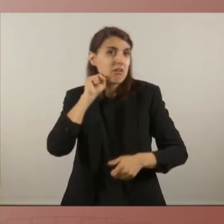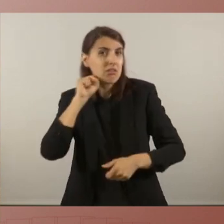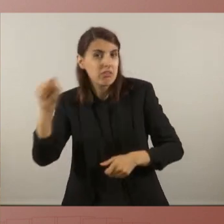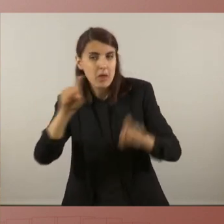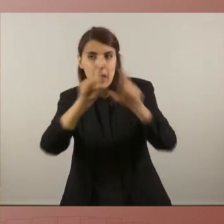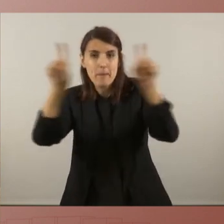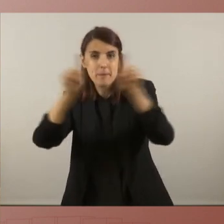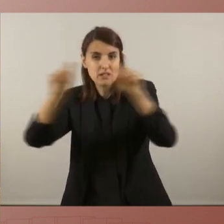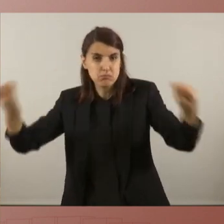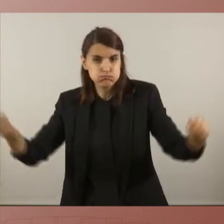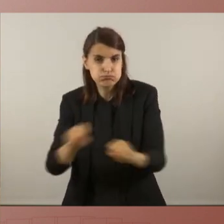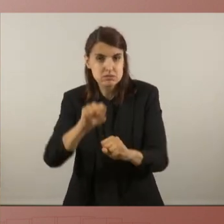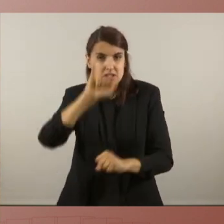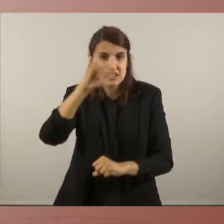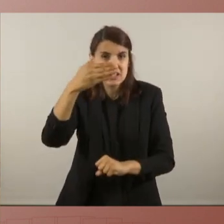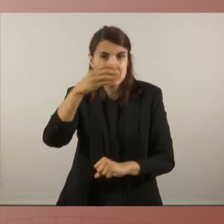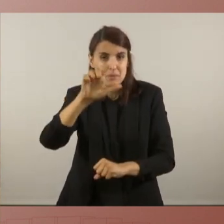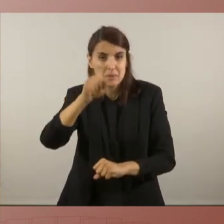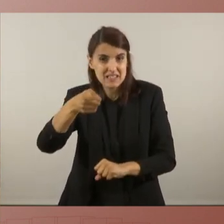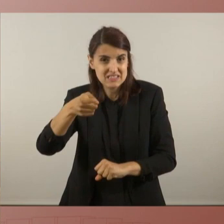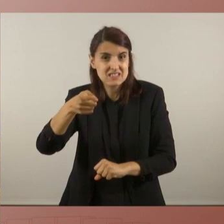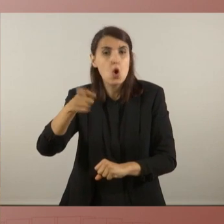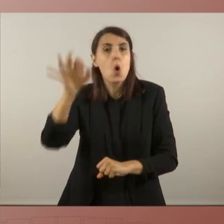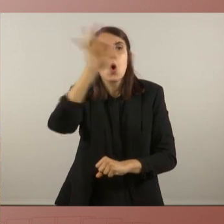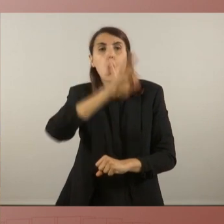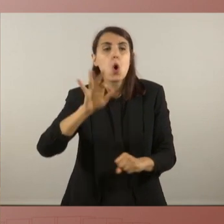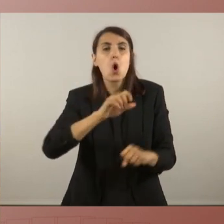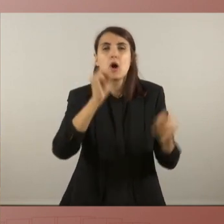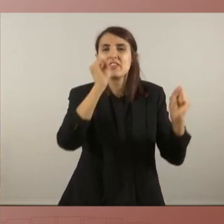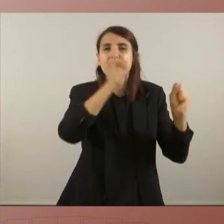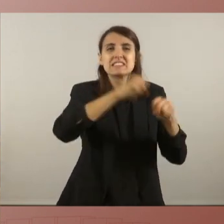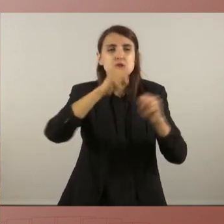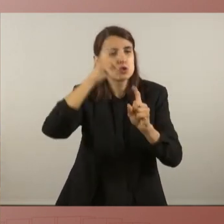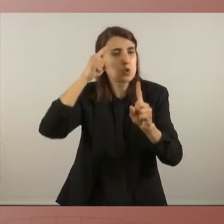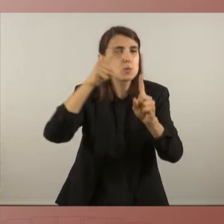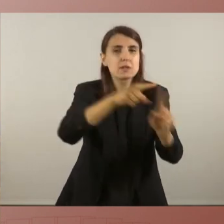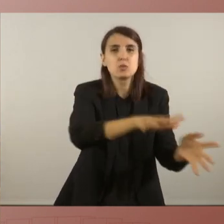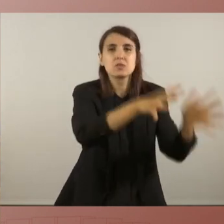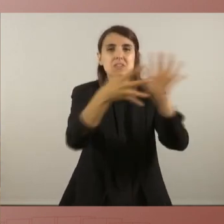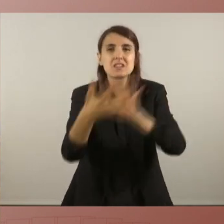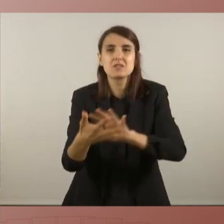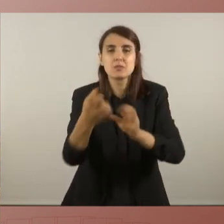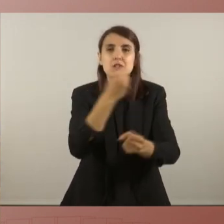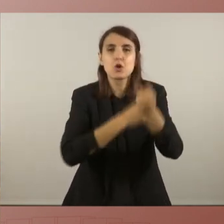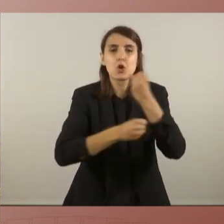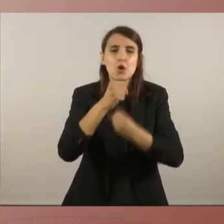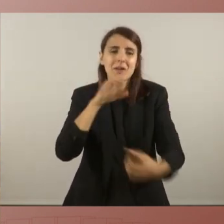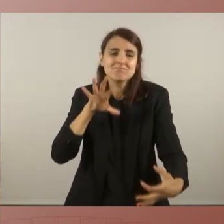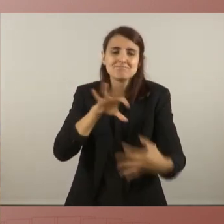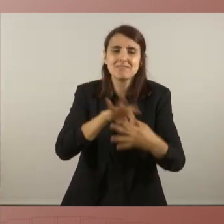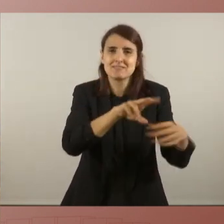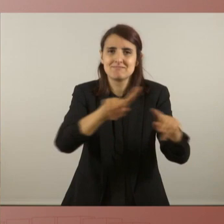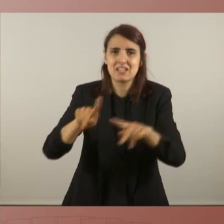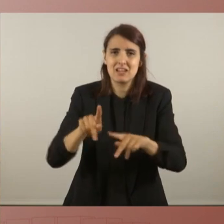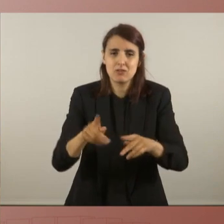'IBEX no és el mateix que si planifiquem i impulsem una transformació econòmica arrelada al territori al servei